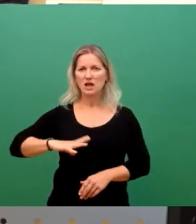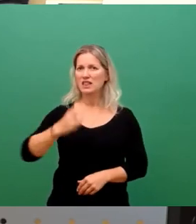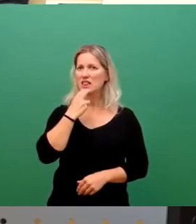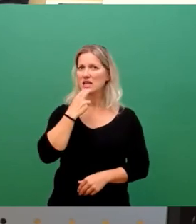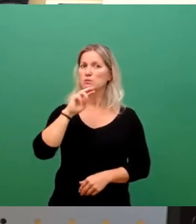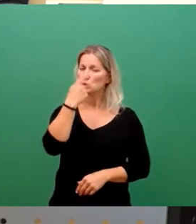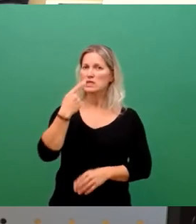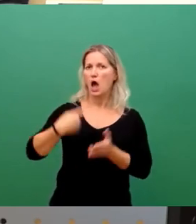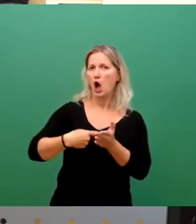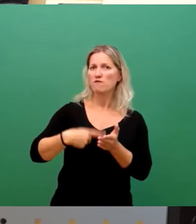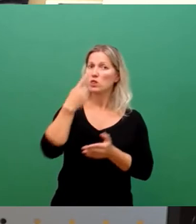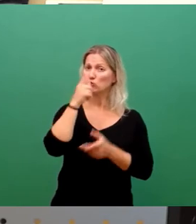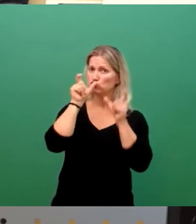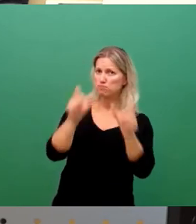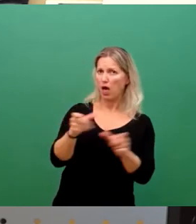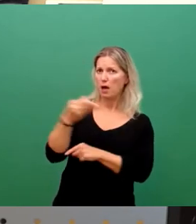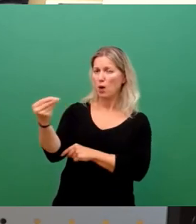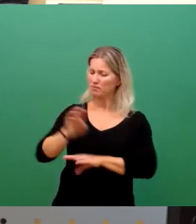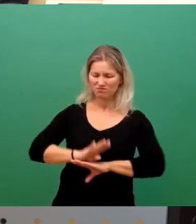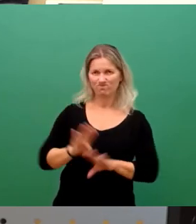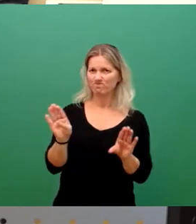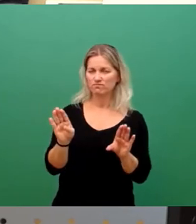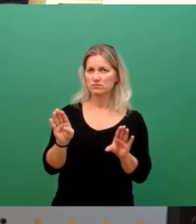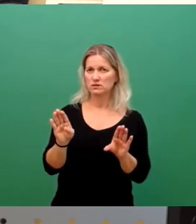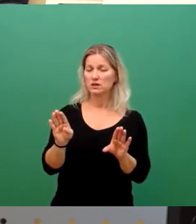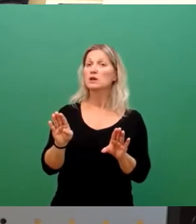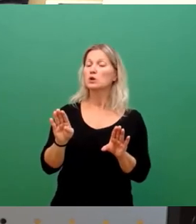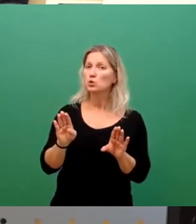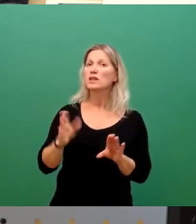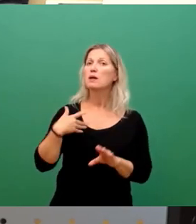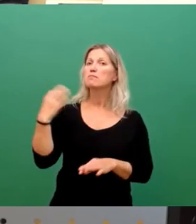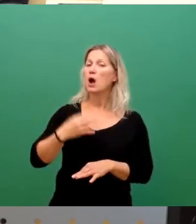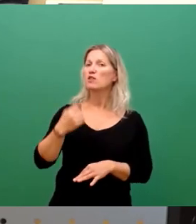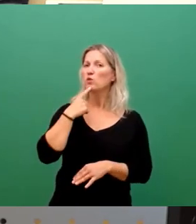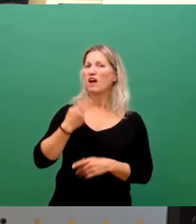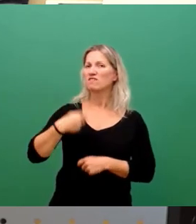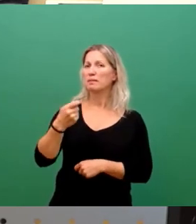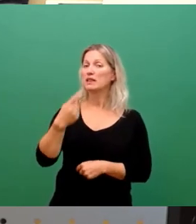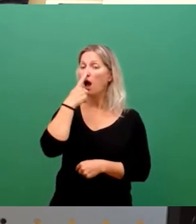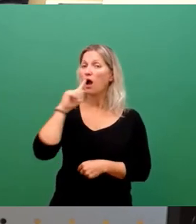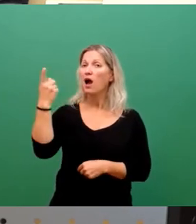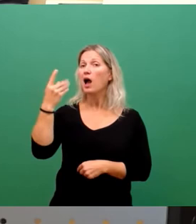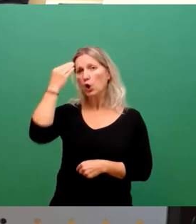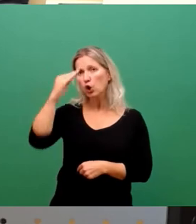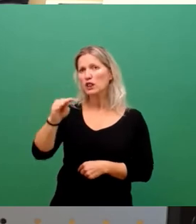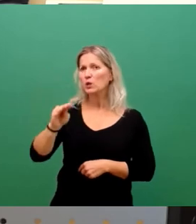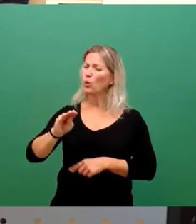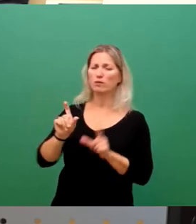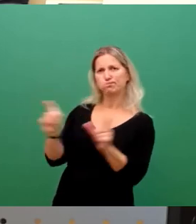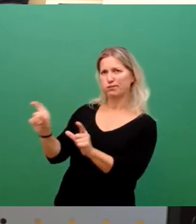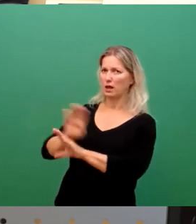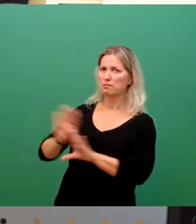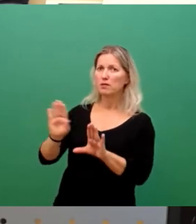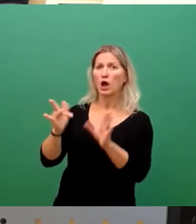Sperren zu verhängen. Und VermieterInnen brauchen wir ein Kündigungsmoratorium, damit Menschen nicht aus ihrer Wohnung fliegen, weil sie ihre